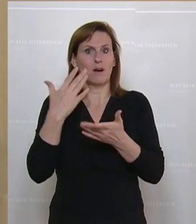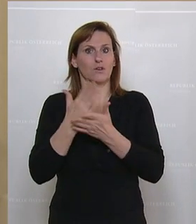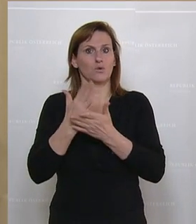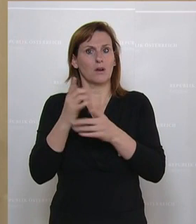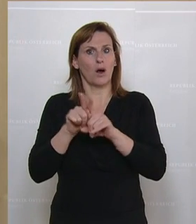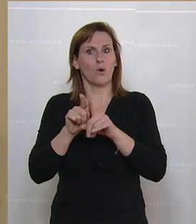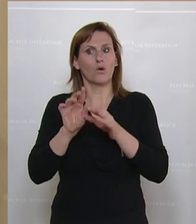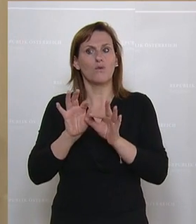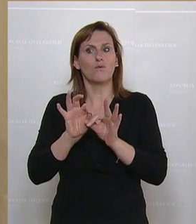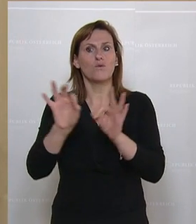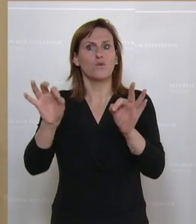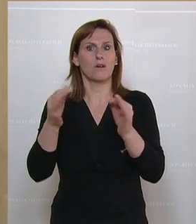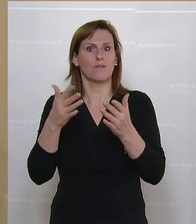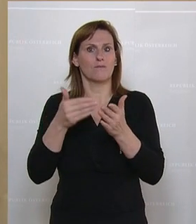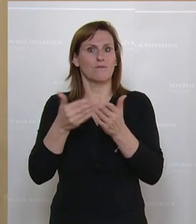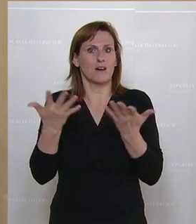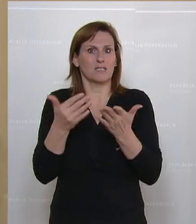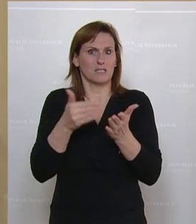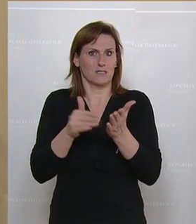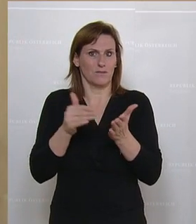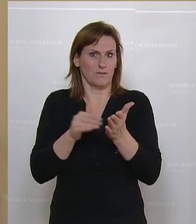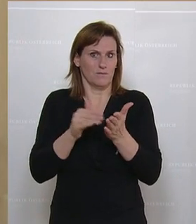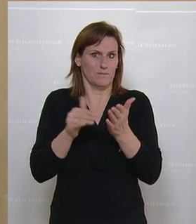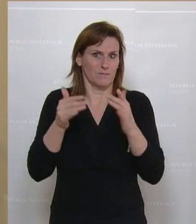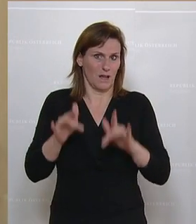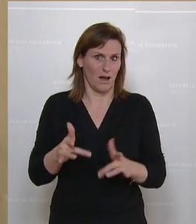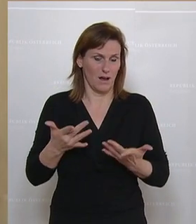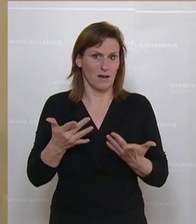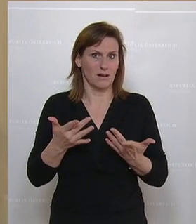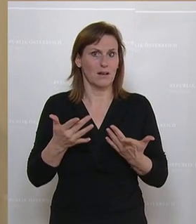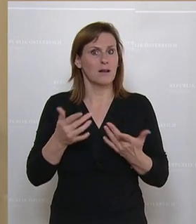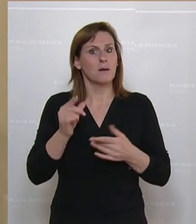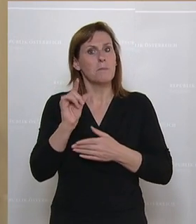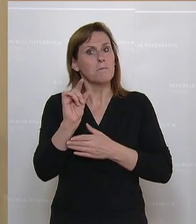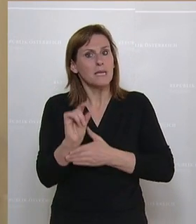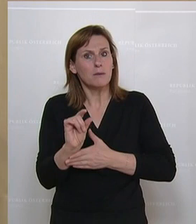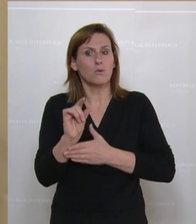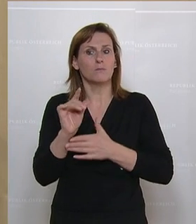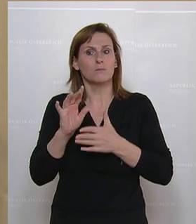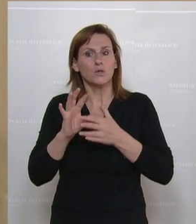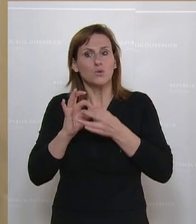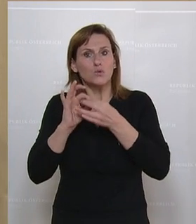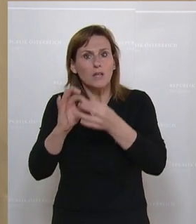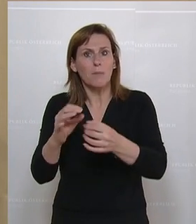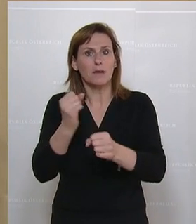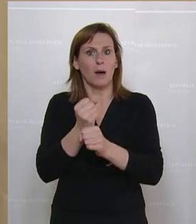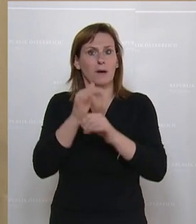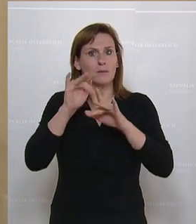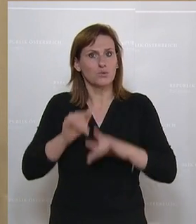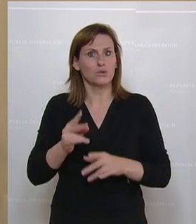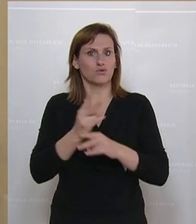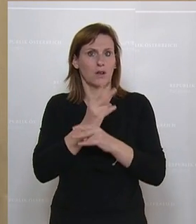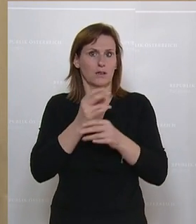zweckgewidmet ist und überprüft wird. Aber es muss ein Minimum an Zusammenarbeit natürlich mit den staatlichen